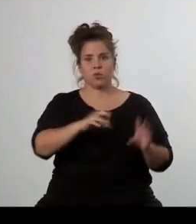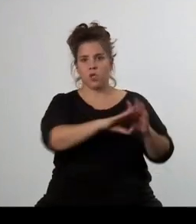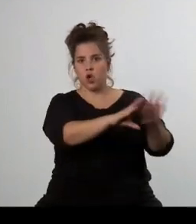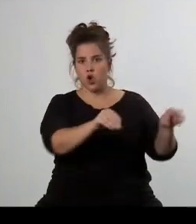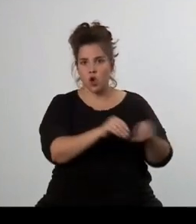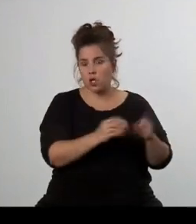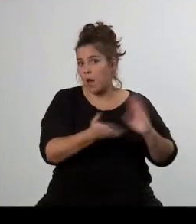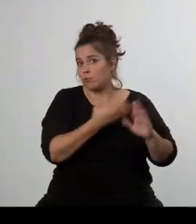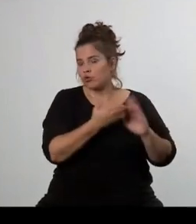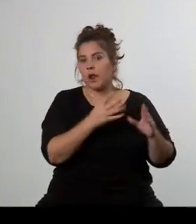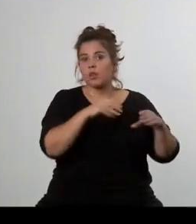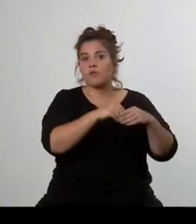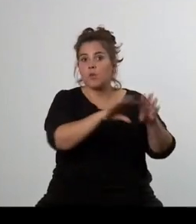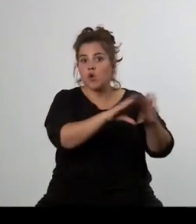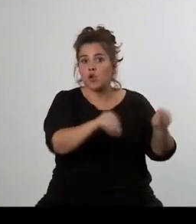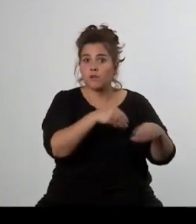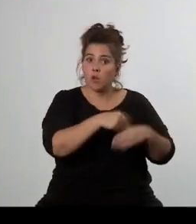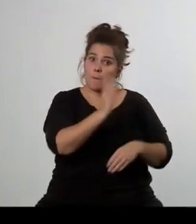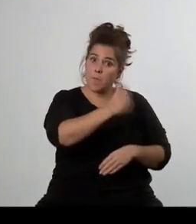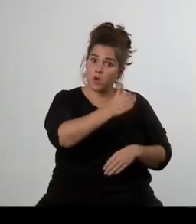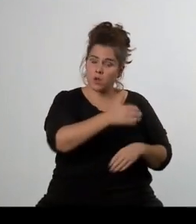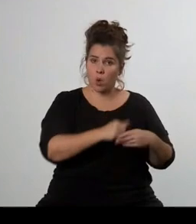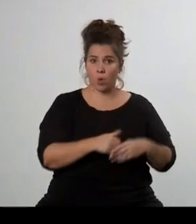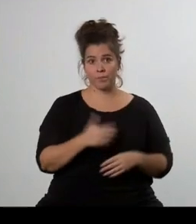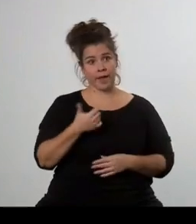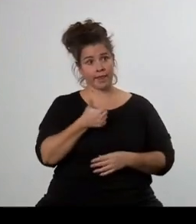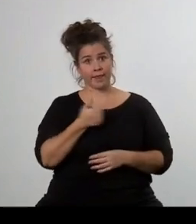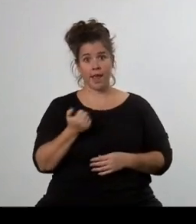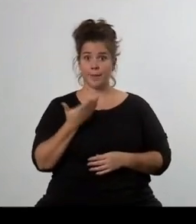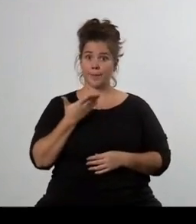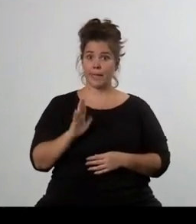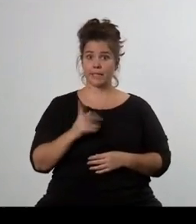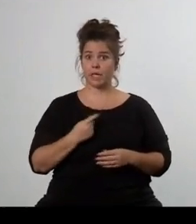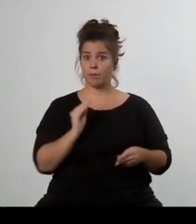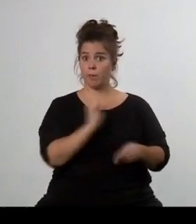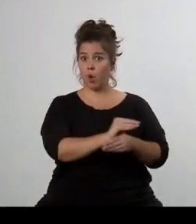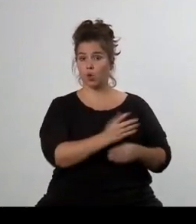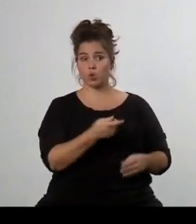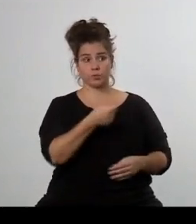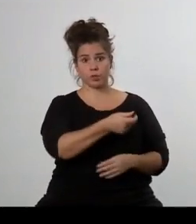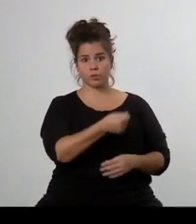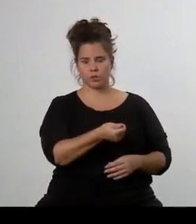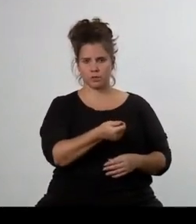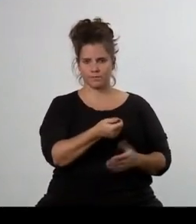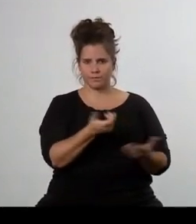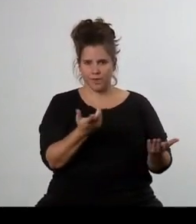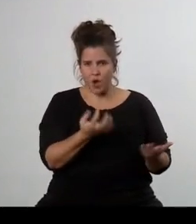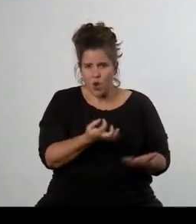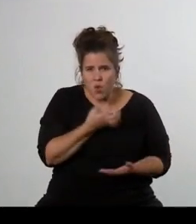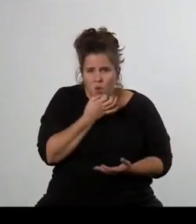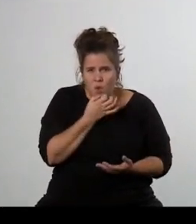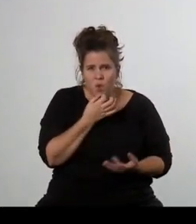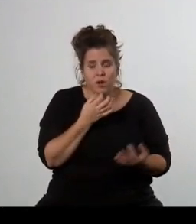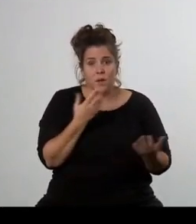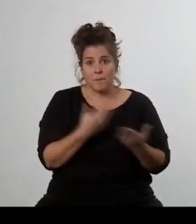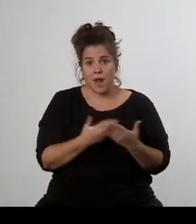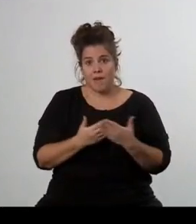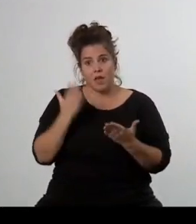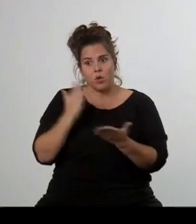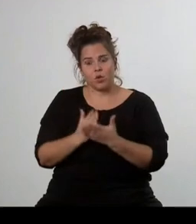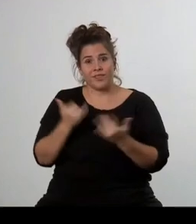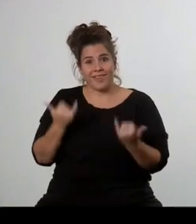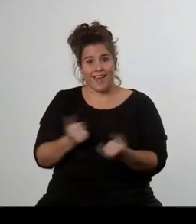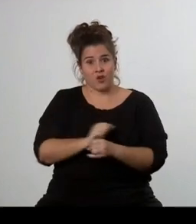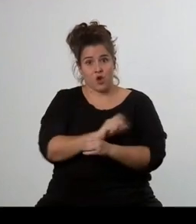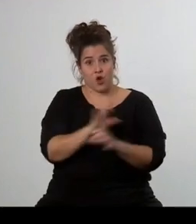která v tuto chvíli vyžívá z 500 korun na den, a to musí souplatit všechny své potřeby. To jsou všechno výzvy, na